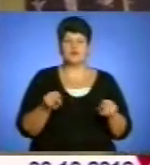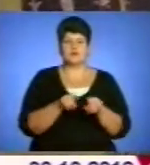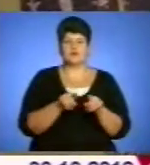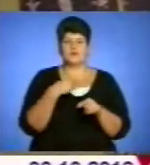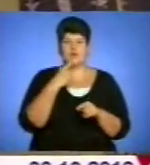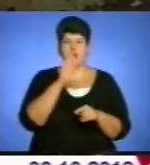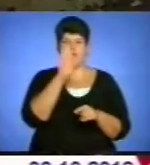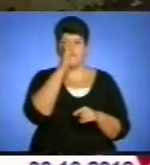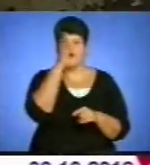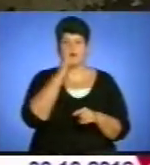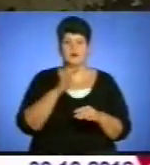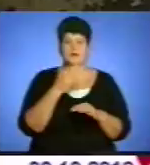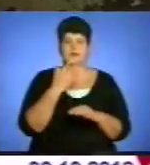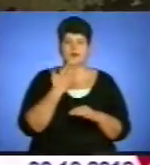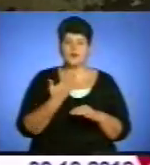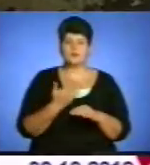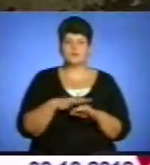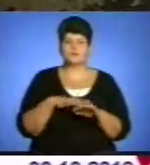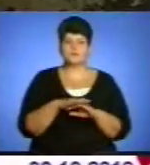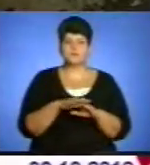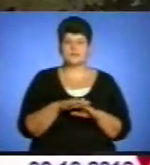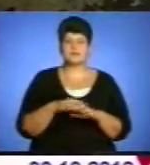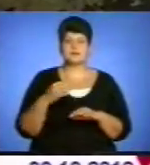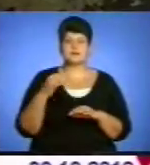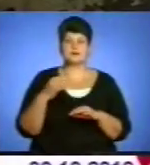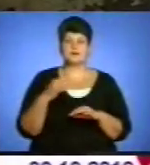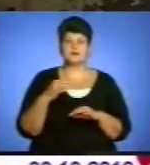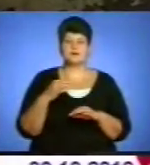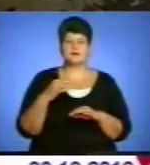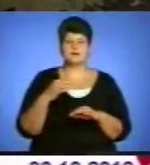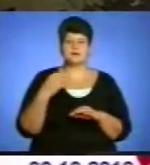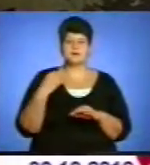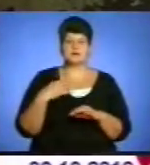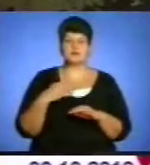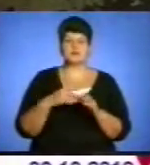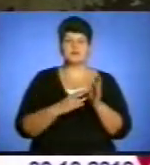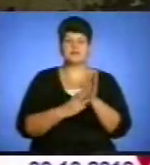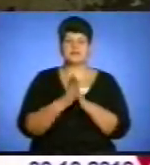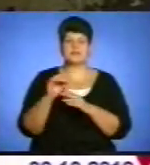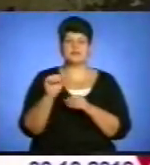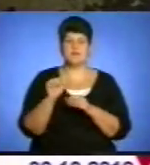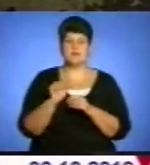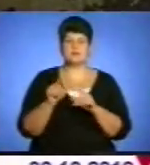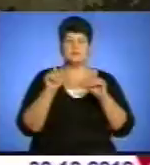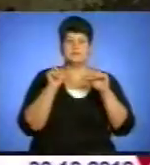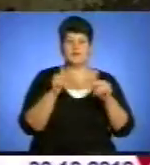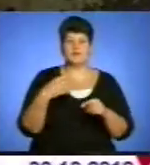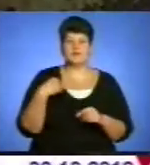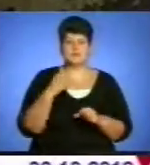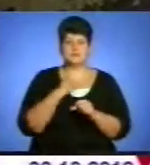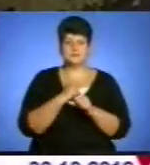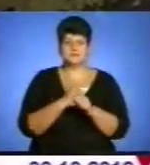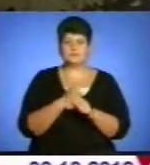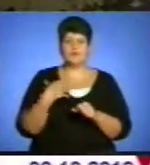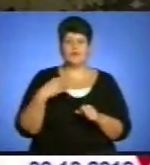народу. Син, який виріс на Теребовлянщині, юнаком пішов до Львова. З Львова з